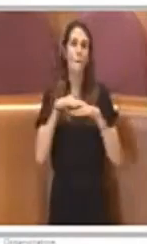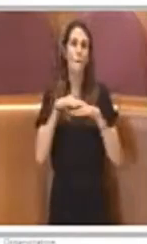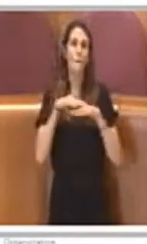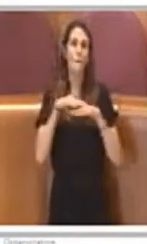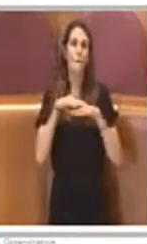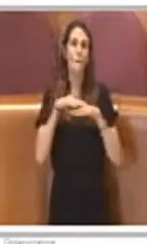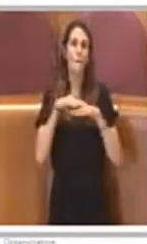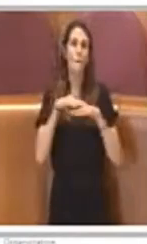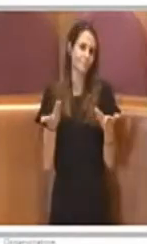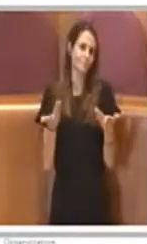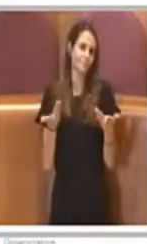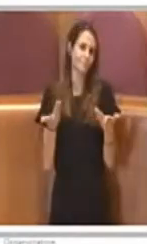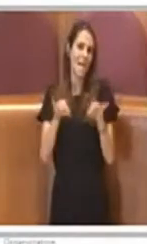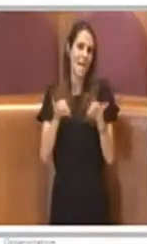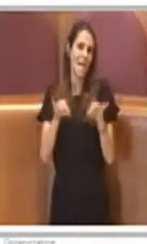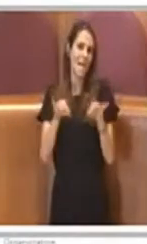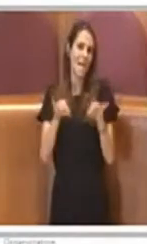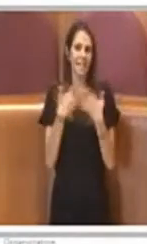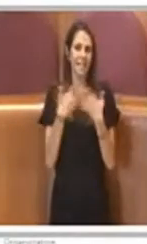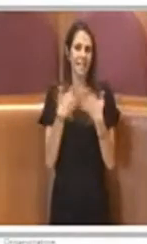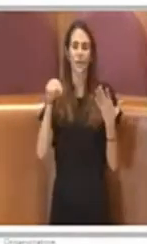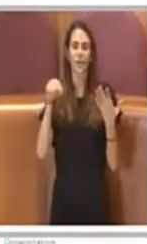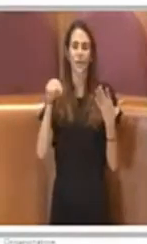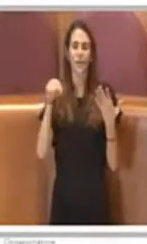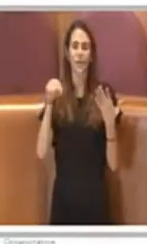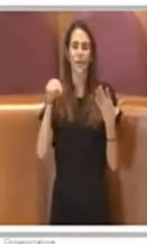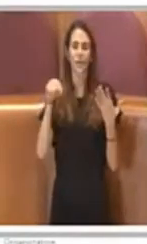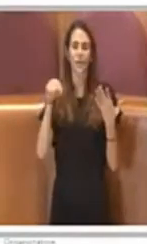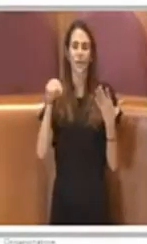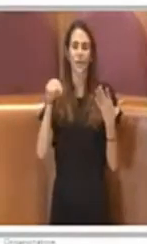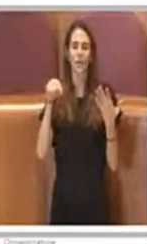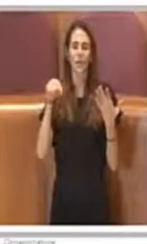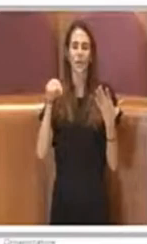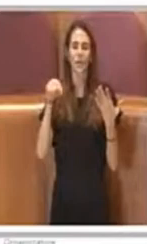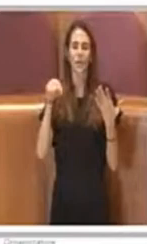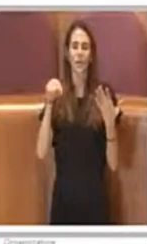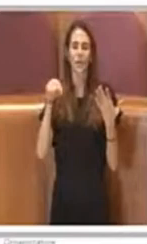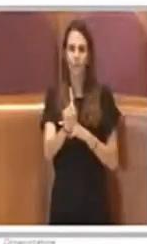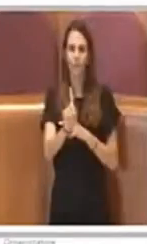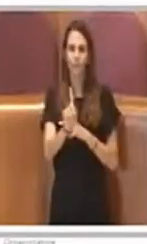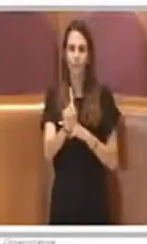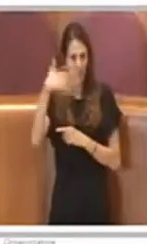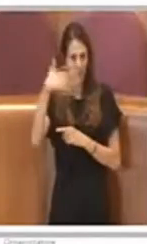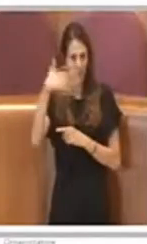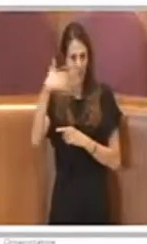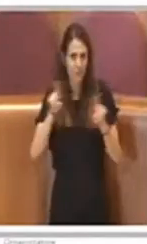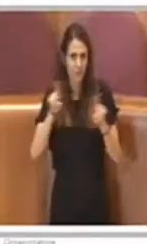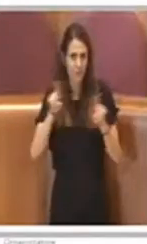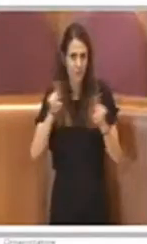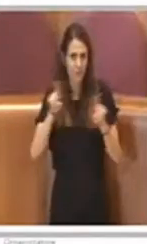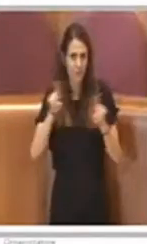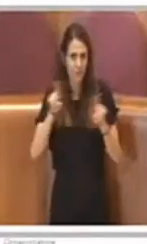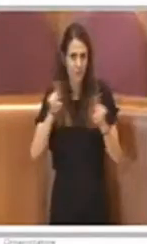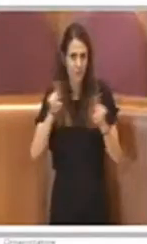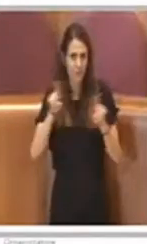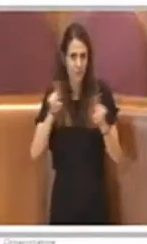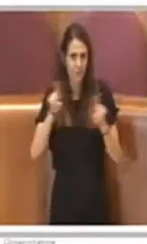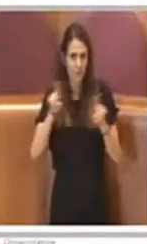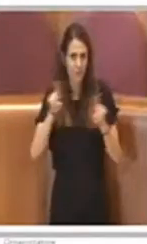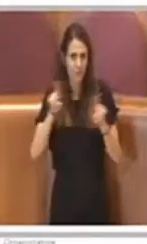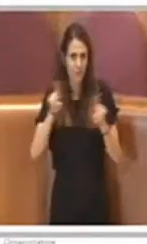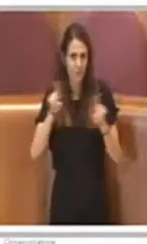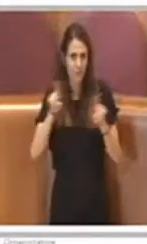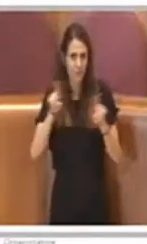fatta partire un mese in ritardo. Adesso non voglio dilungarmi, ma questo so che lo sapete, per cui credo che sia veramente qualcosa